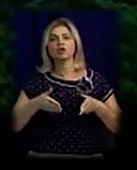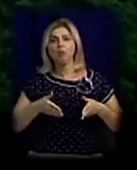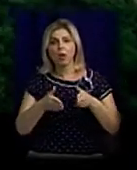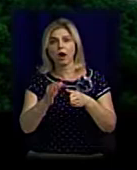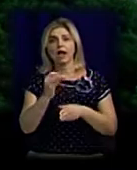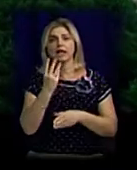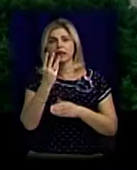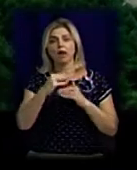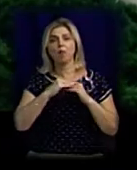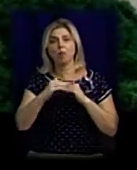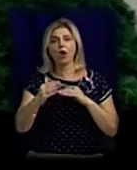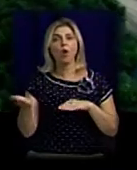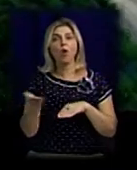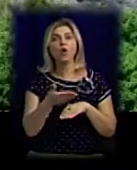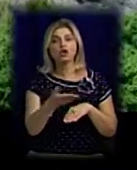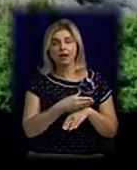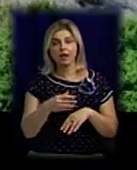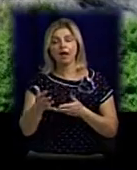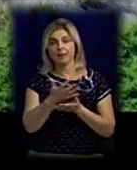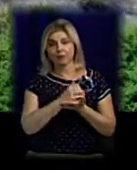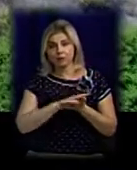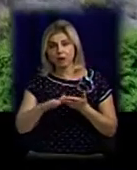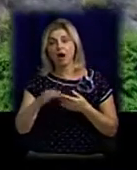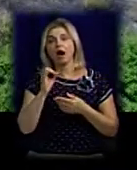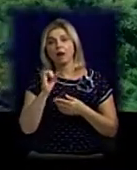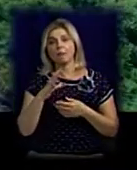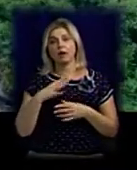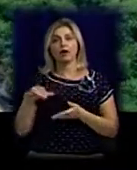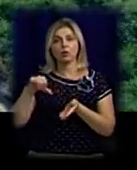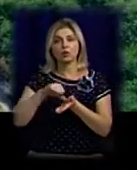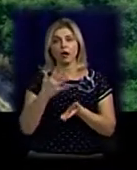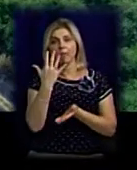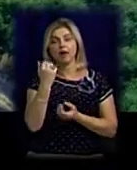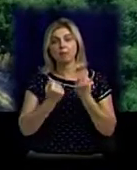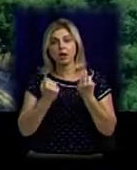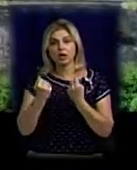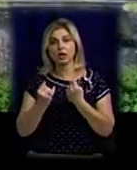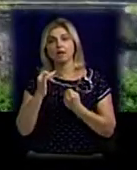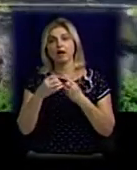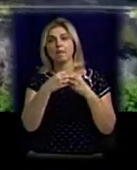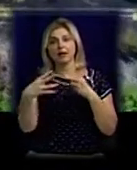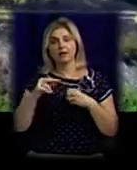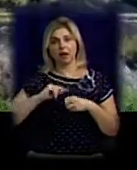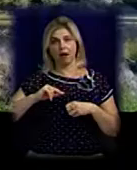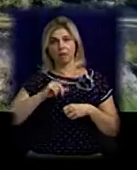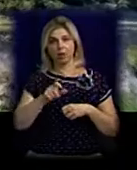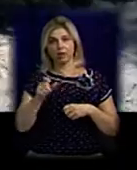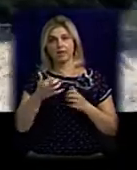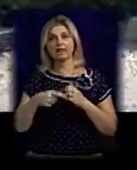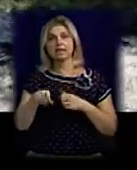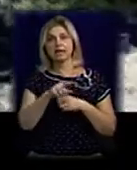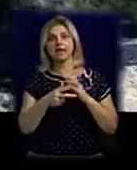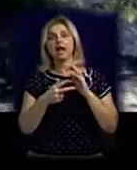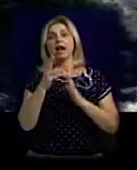скошенні поля. Аби загасити вогонь, залучили 5 автомобілів. На місці працювало 15 спеціалістів, серед них